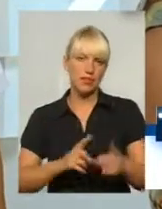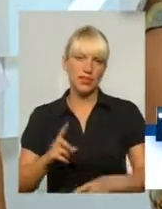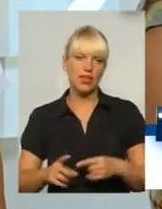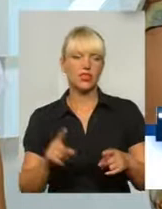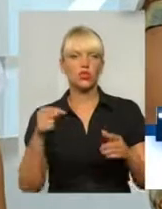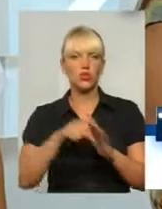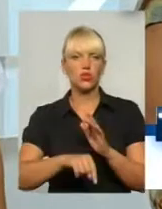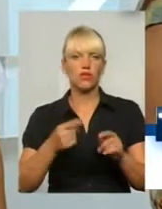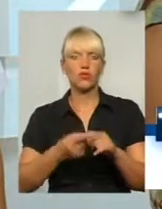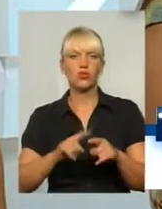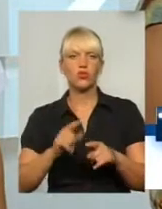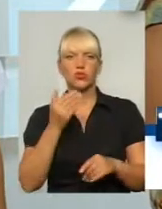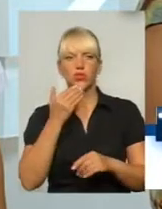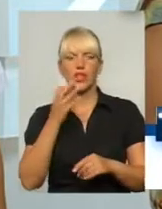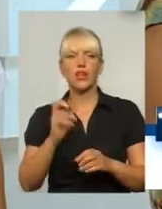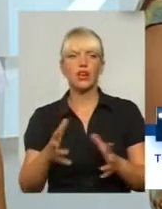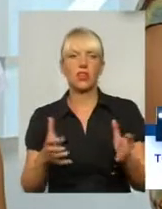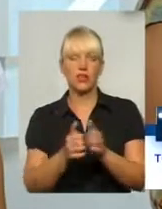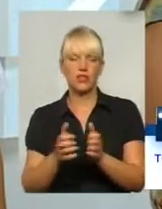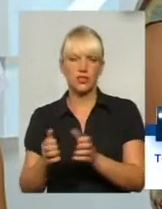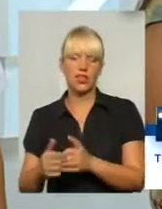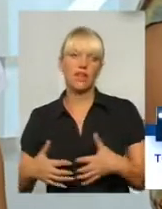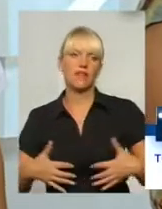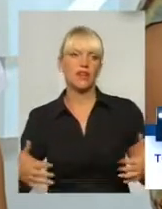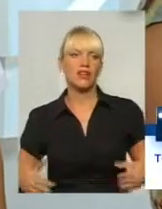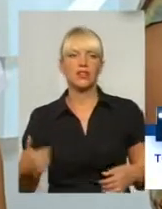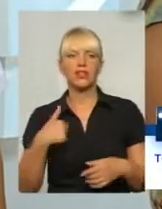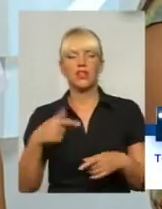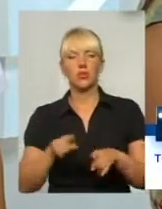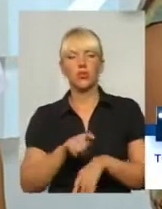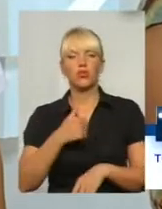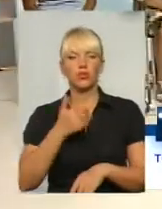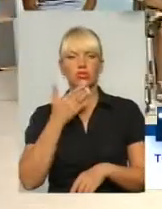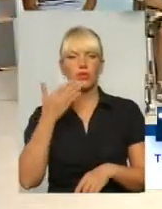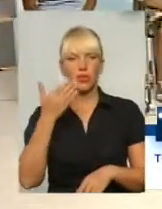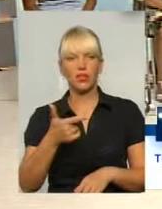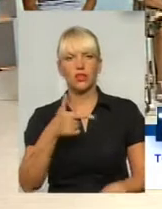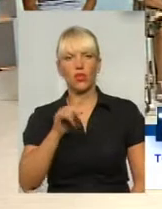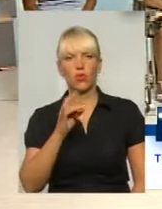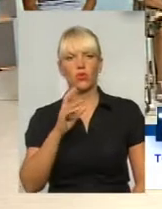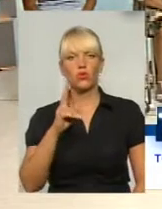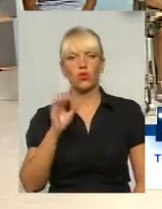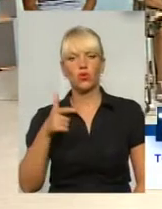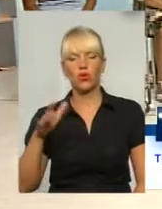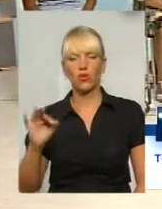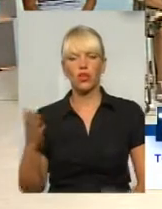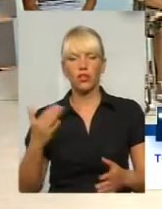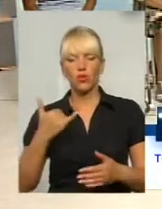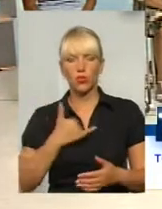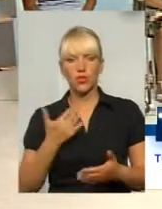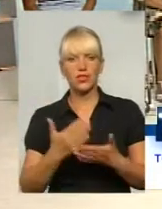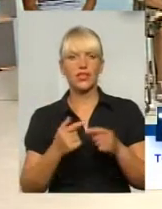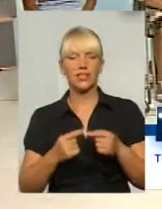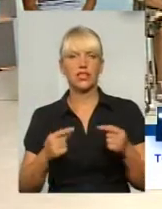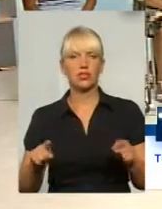що я запитала, як влавлюються тварини дикі. І от я хочу теж запитати пана Гурського, які в нас є засоби,